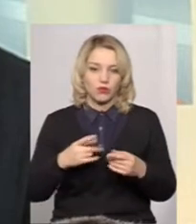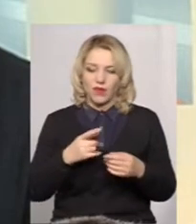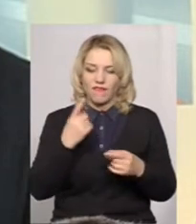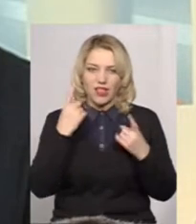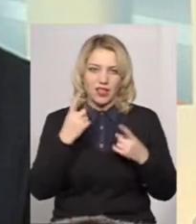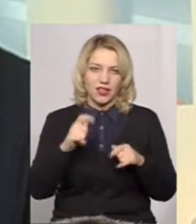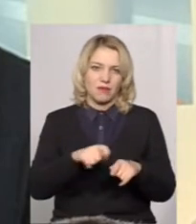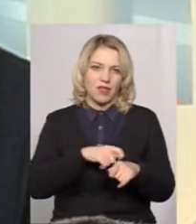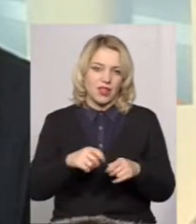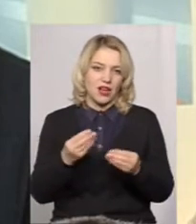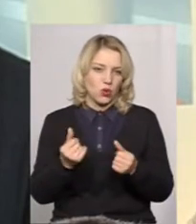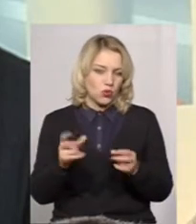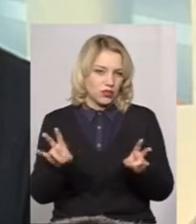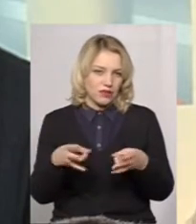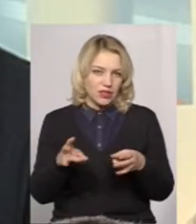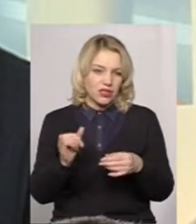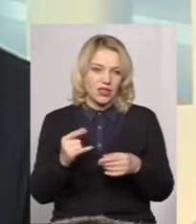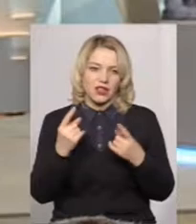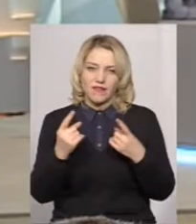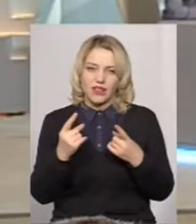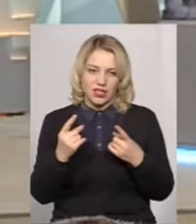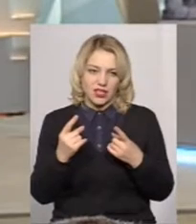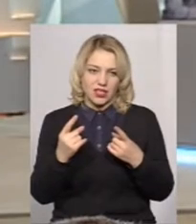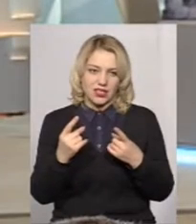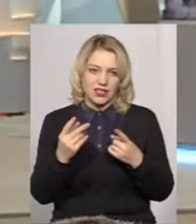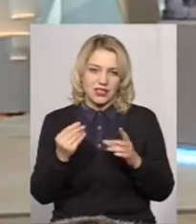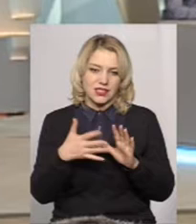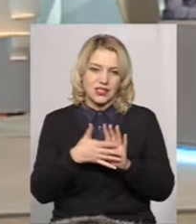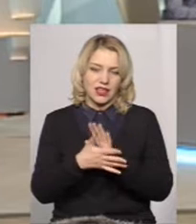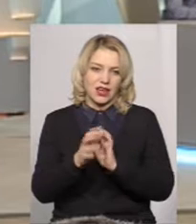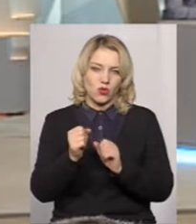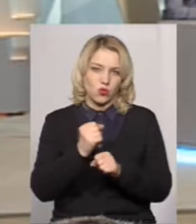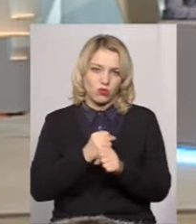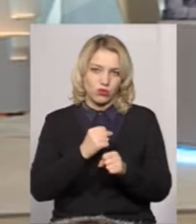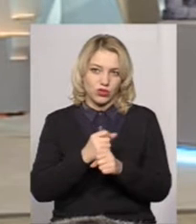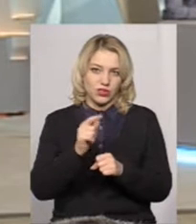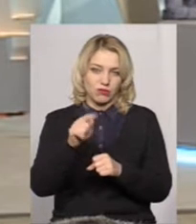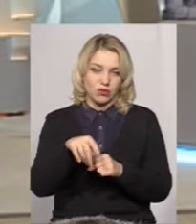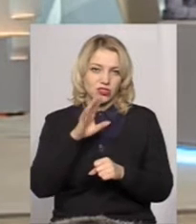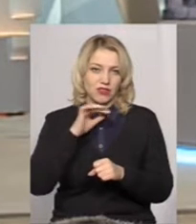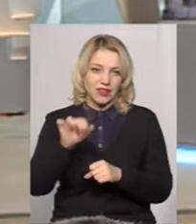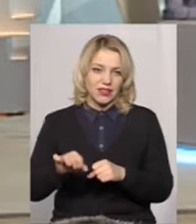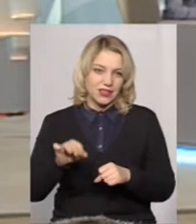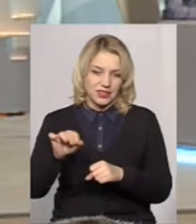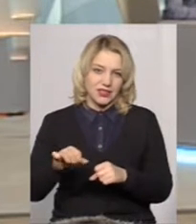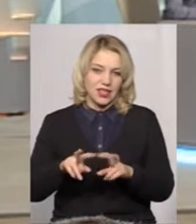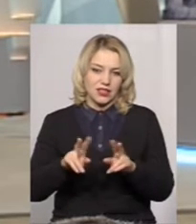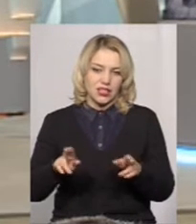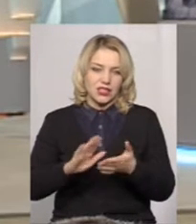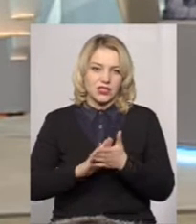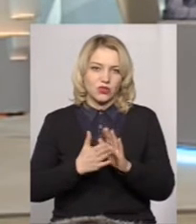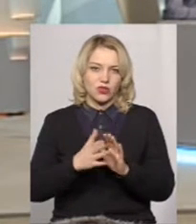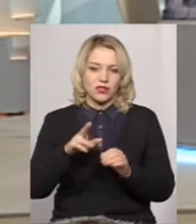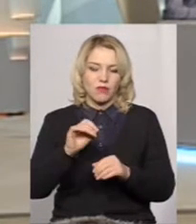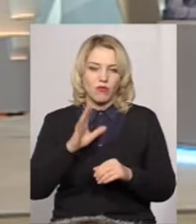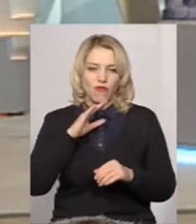матеріальних коштів, ні великих, ну, затрат в роботі. Тим більше, крайниці, аналогічна ситуація по